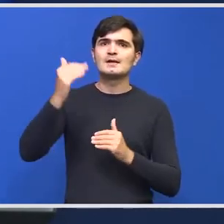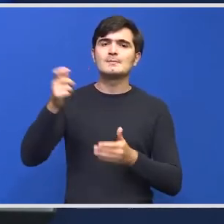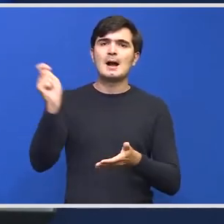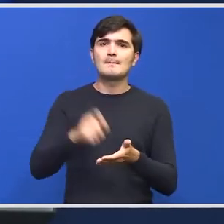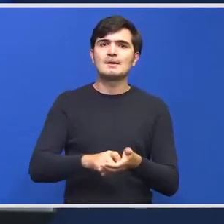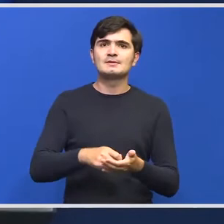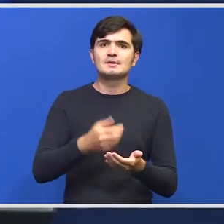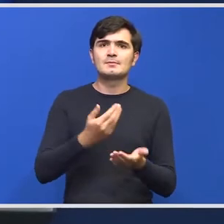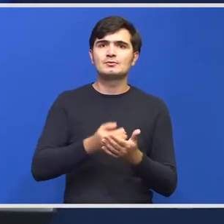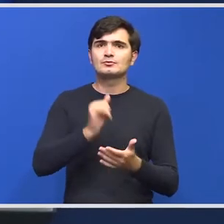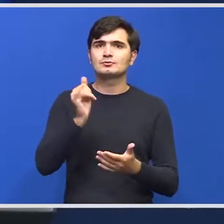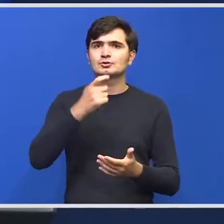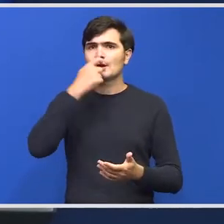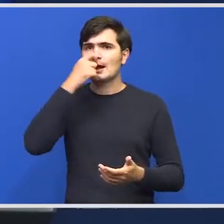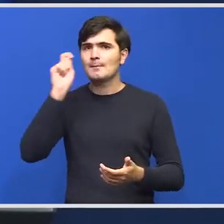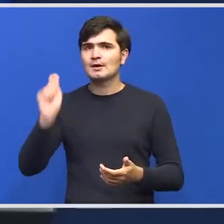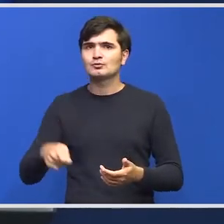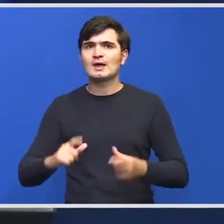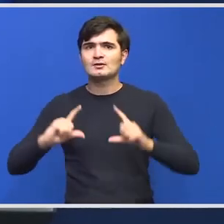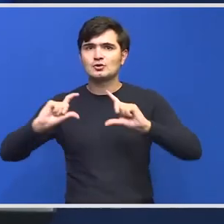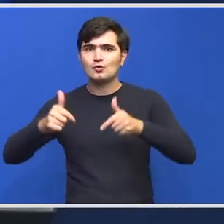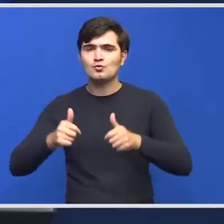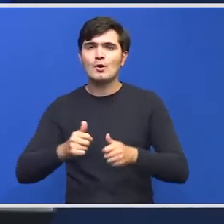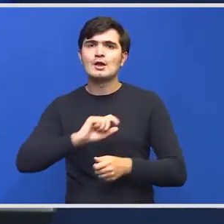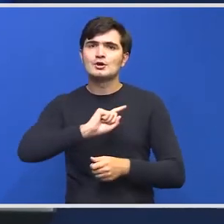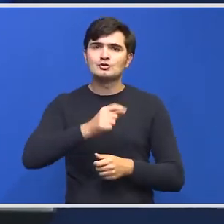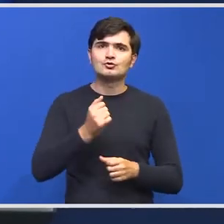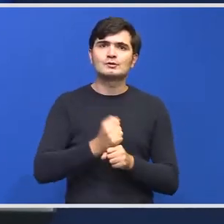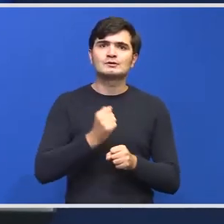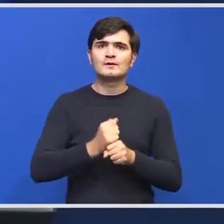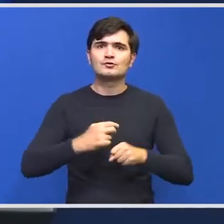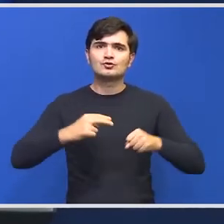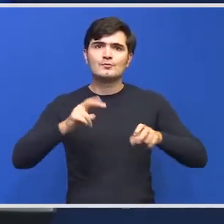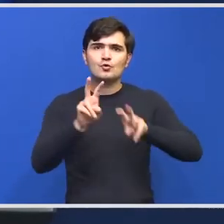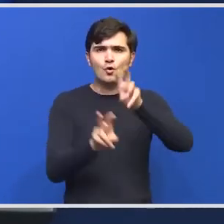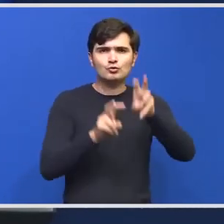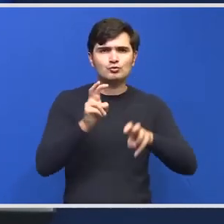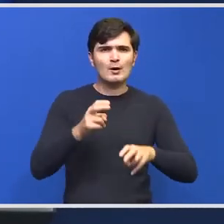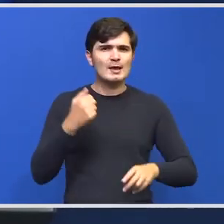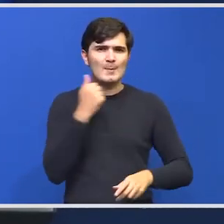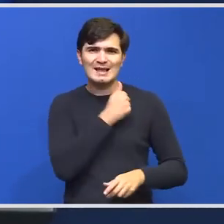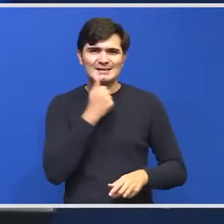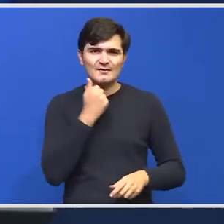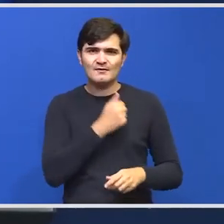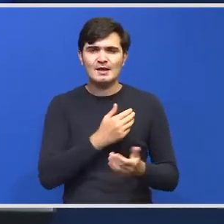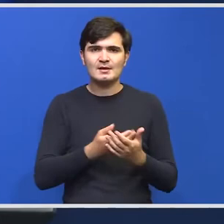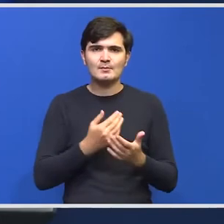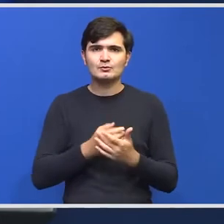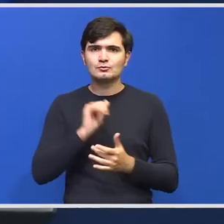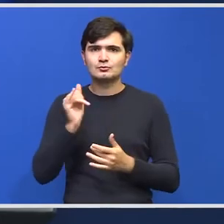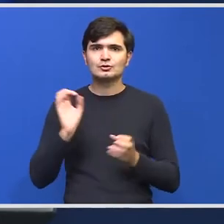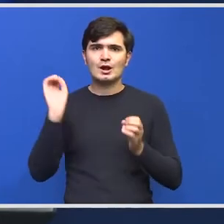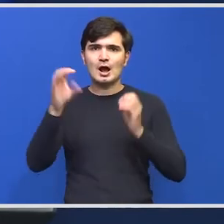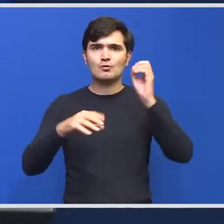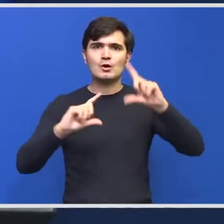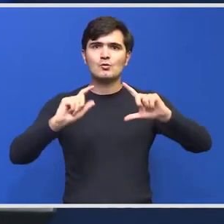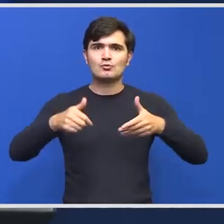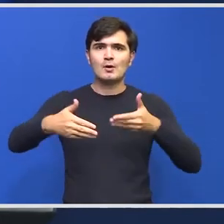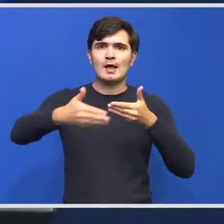pentru abandonările de deșeuri și vom efectua controle mult mai riguloase în ceea ce privește abandonat deșeul în jur localităților